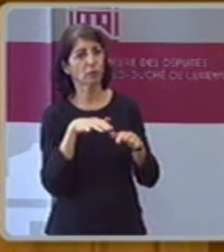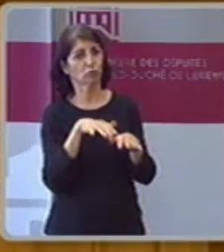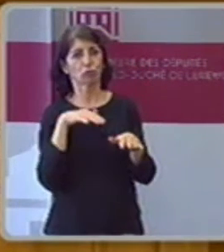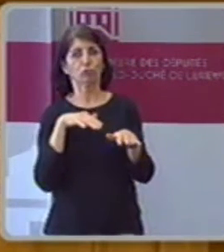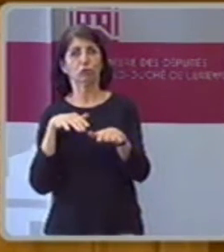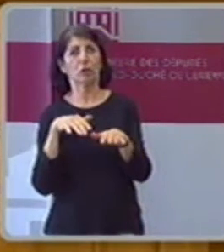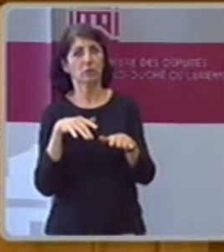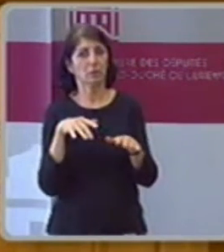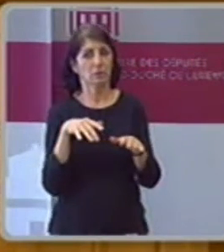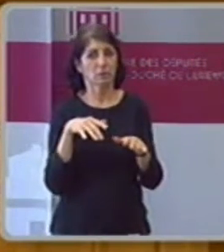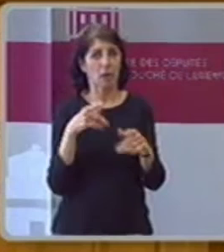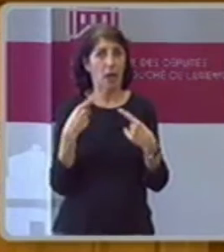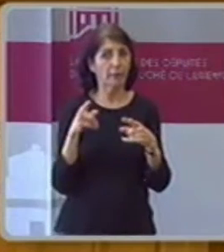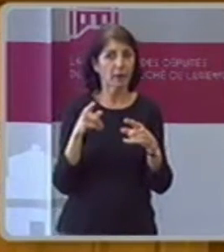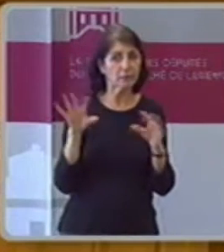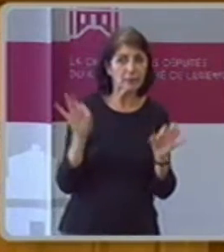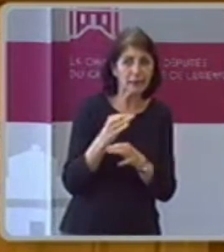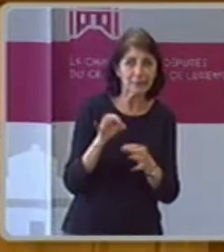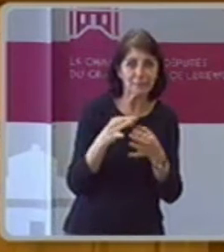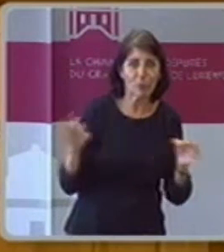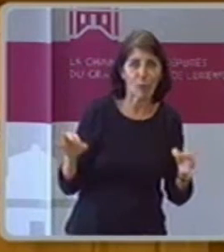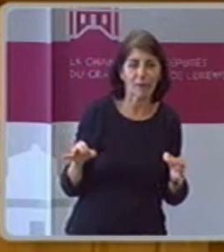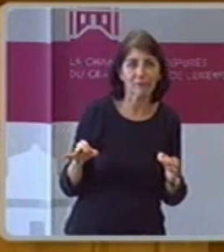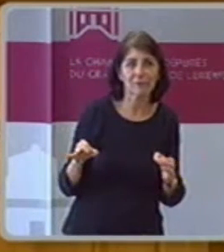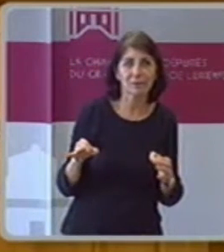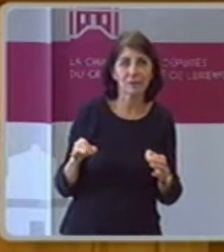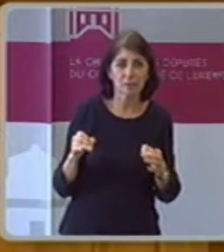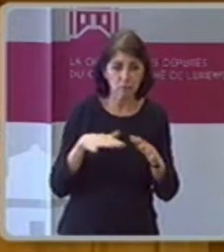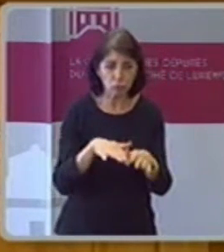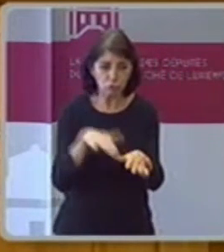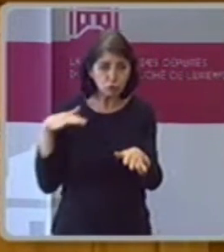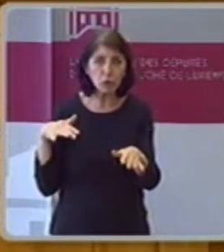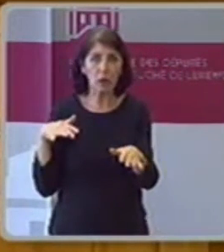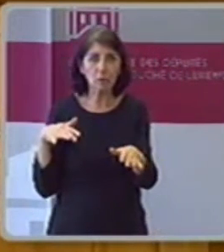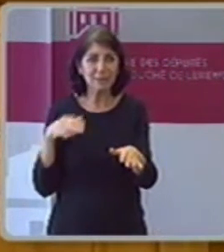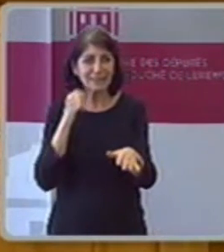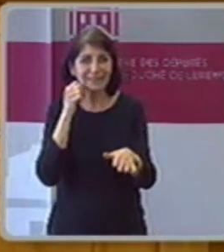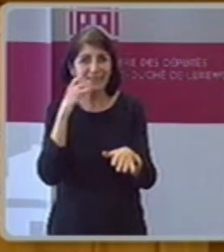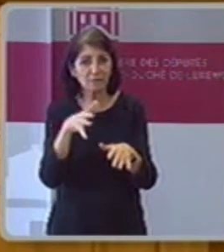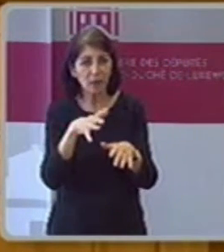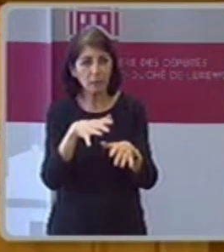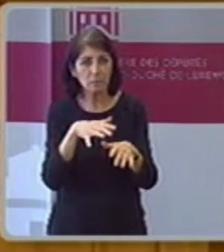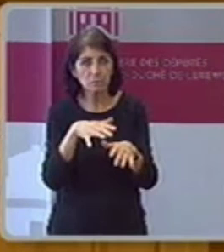die Menschen auf der Erbnis fahren und die Menschen auf der Erbnis müssen alle